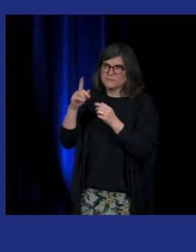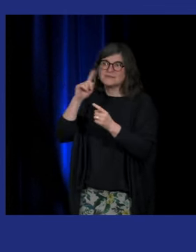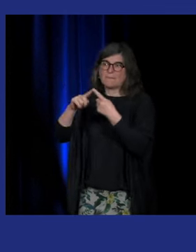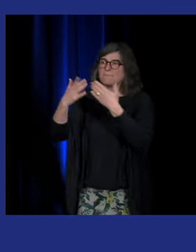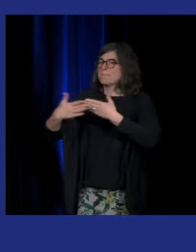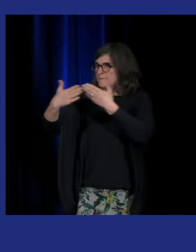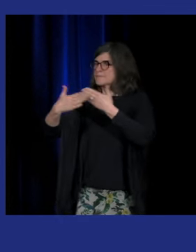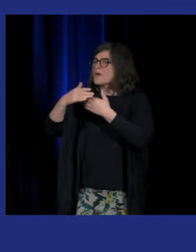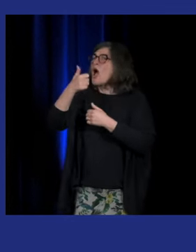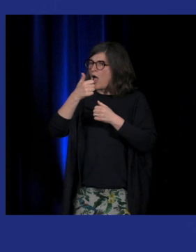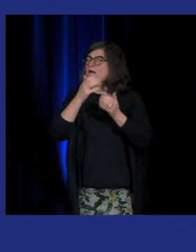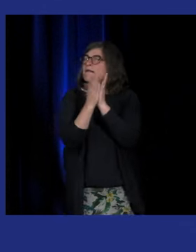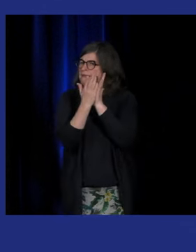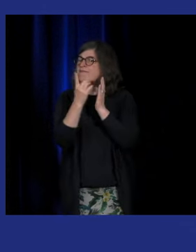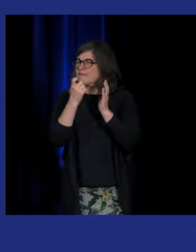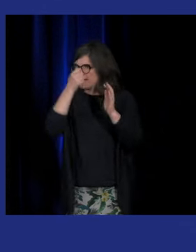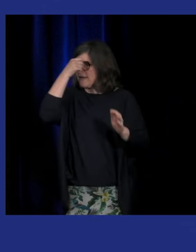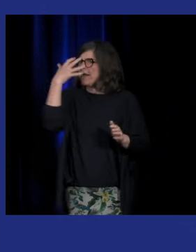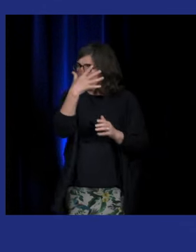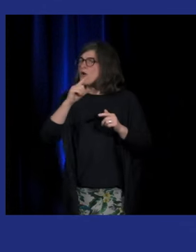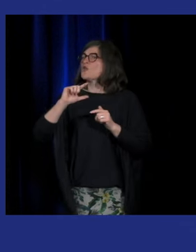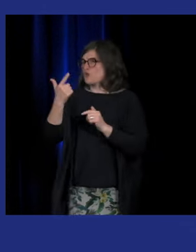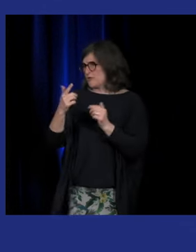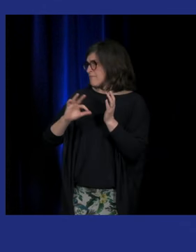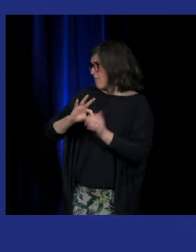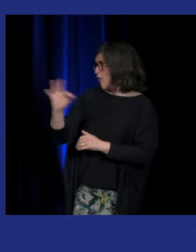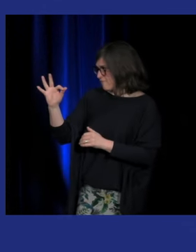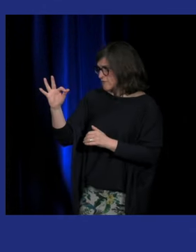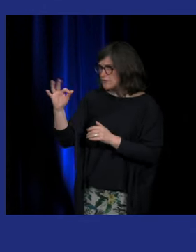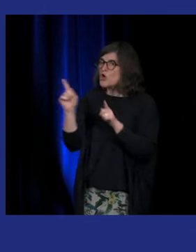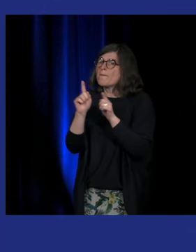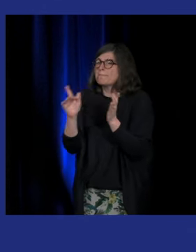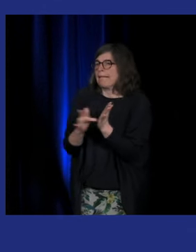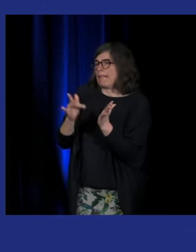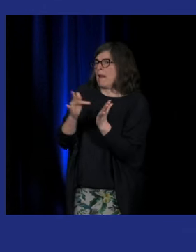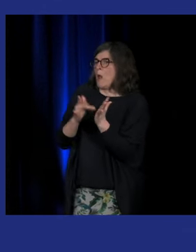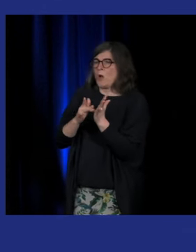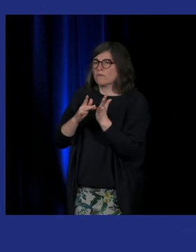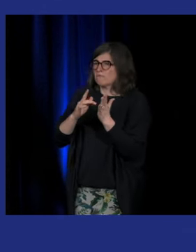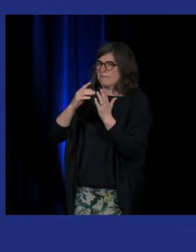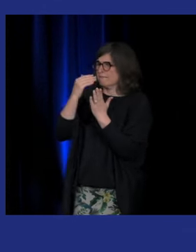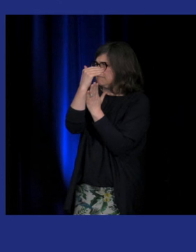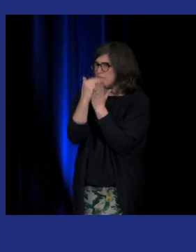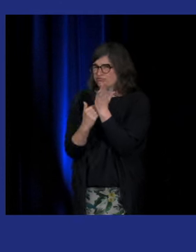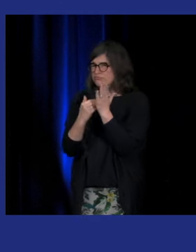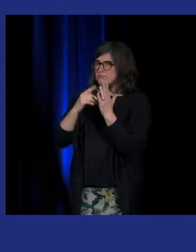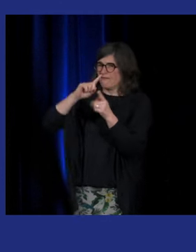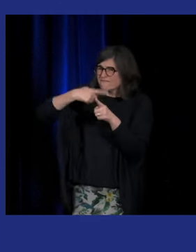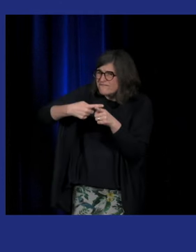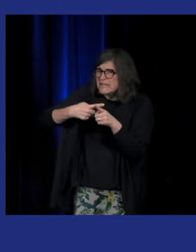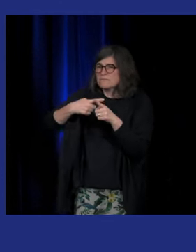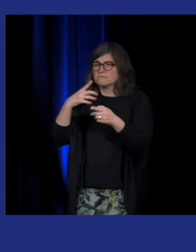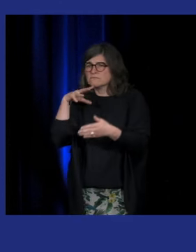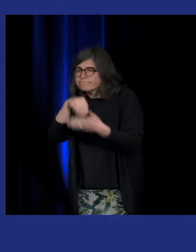qui étaient sortis un aux Etats-Unis et un autre en France jusqu'à une espèce de catalogue en fait de toute la filmographie sur les sourds et la langue des